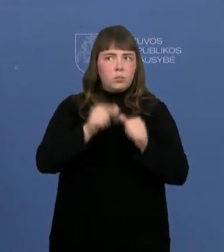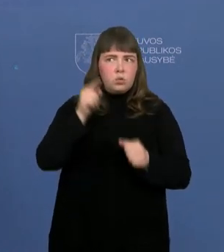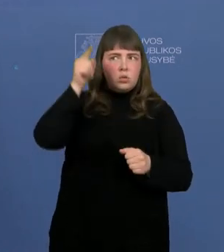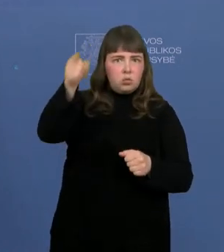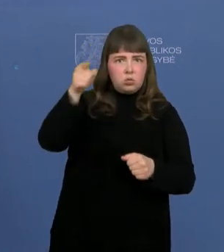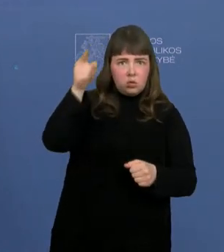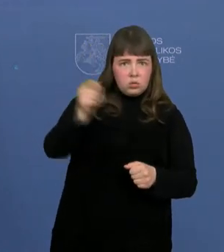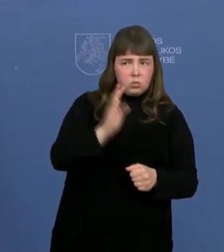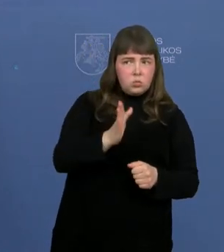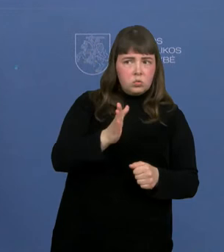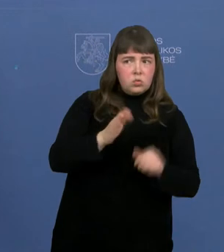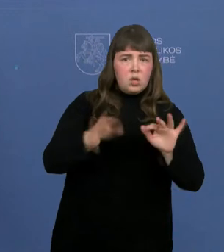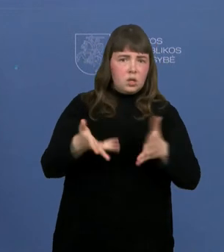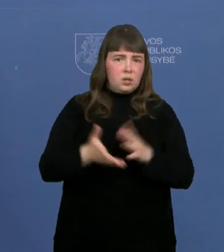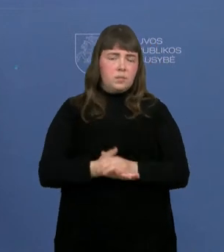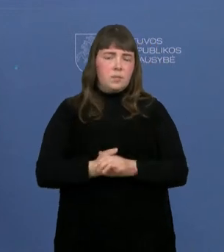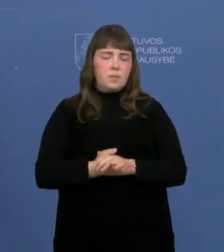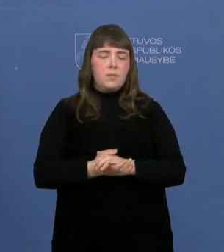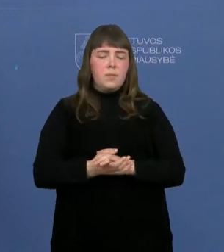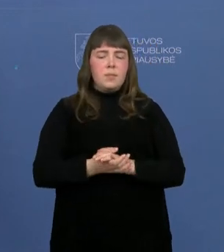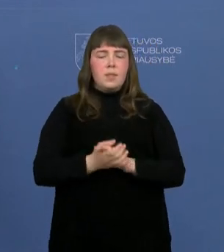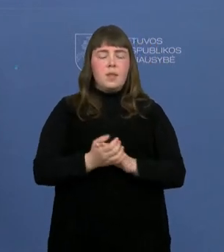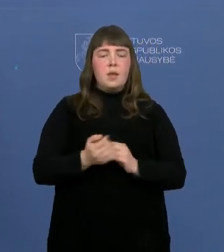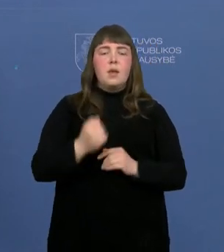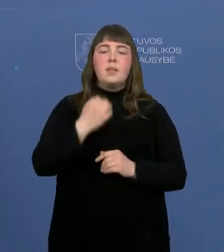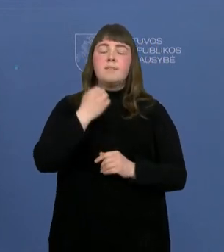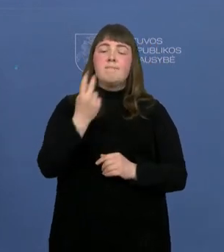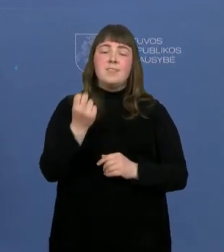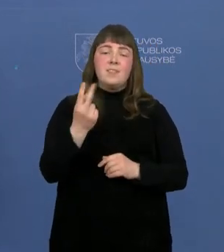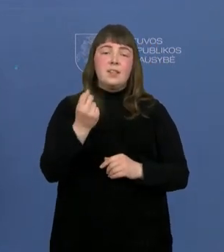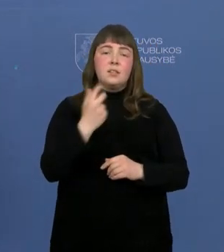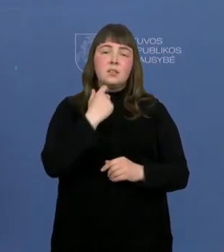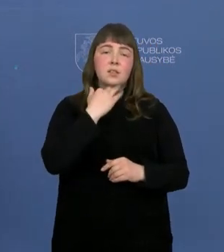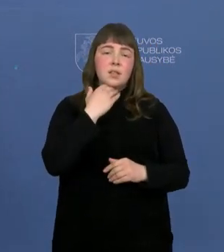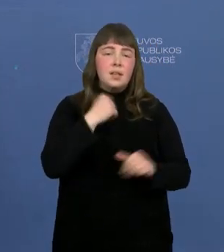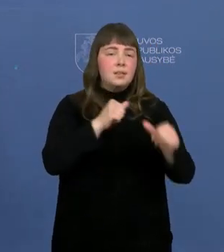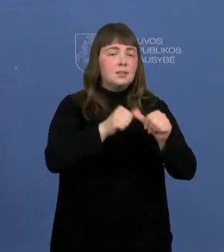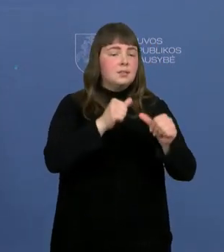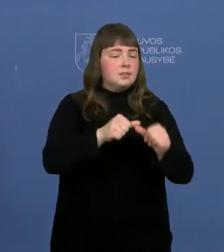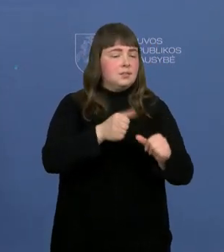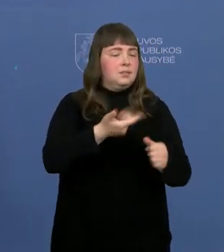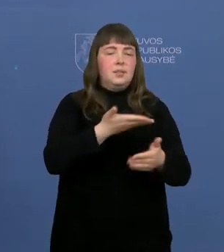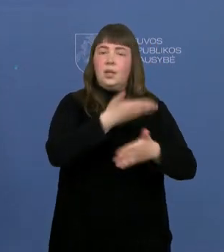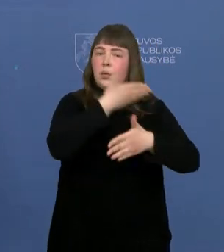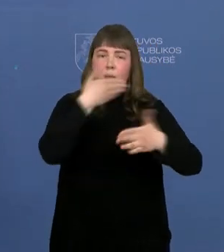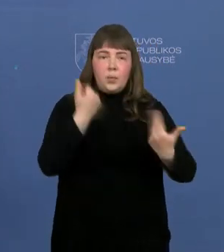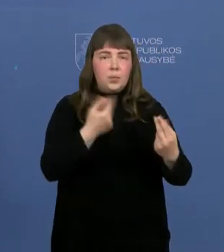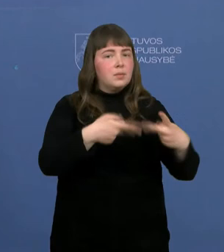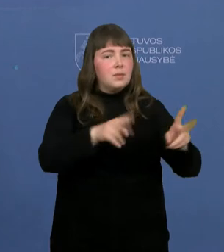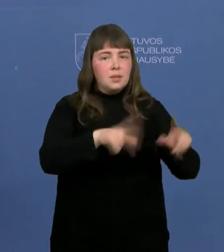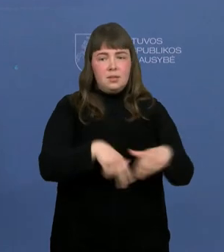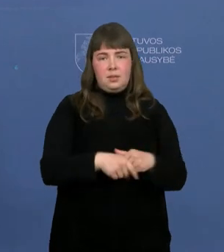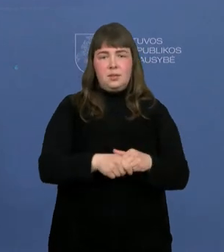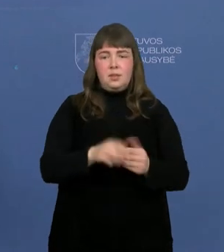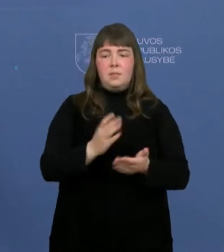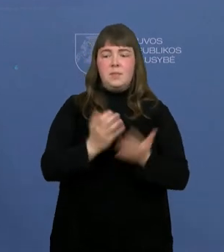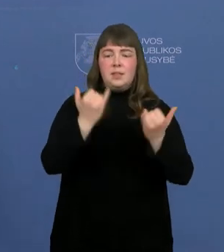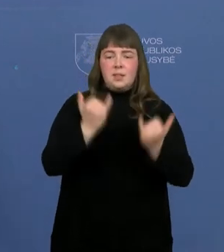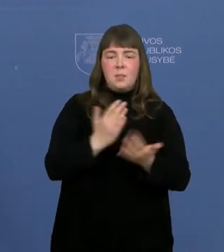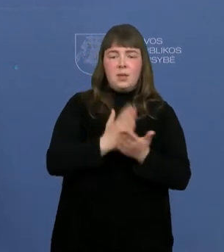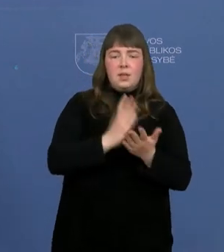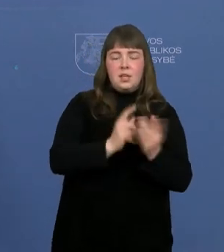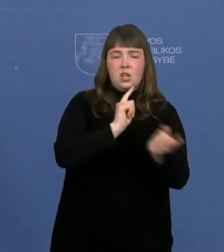tos situacijos, kaip viskas reiko? Jie brandos egzaminų nelaiko. Jie tik tai tėva, kurie pasirinkia mūsų egzaminus laikyti, kur mes išvertėme